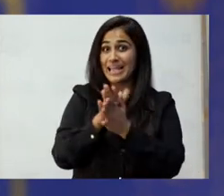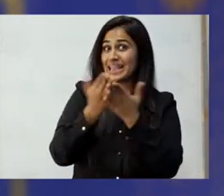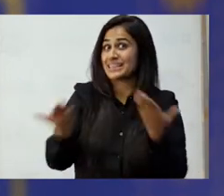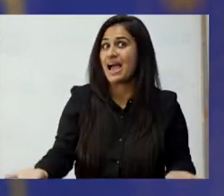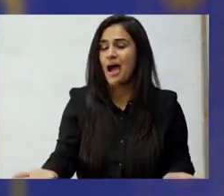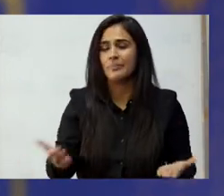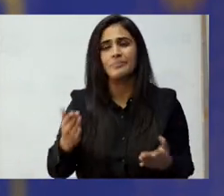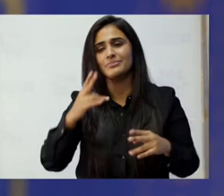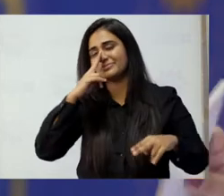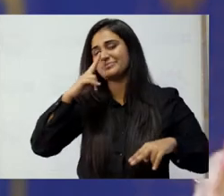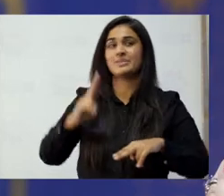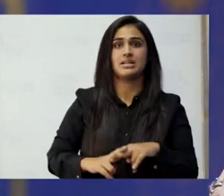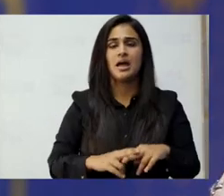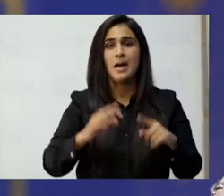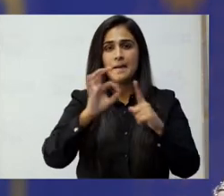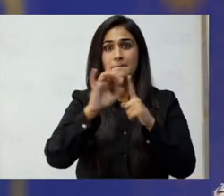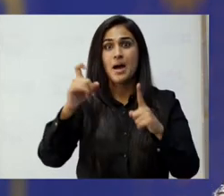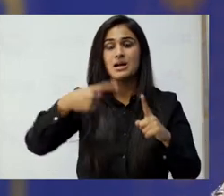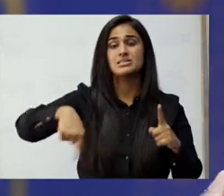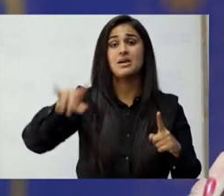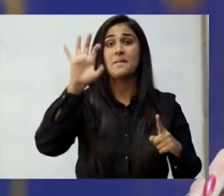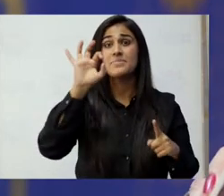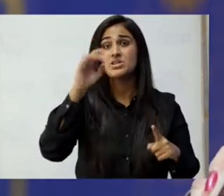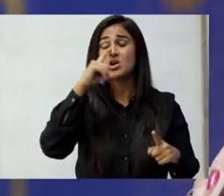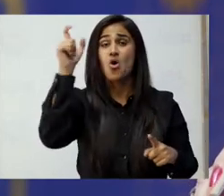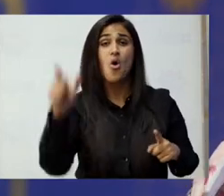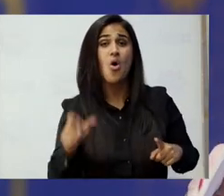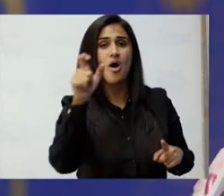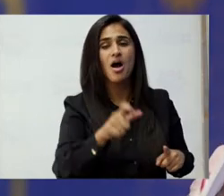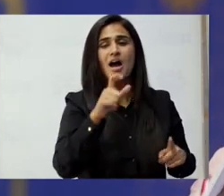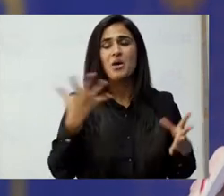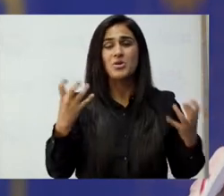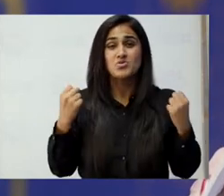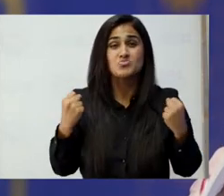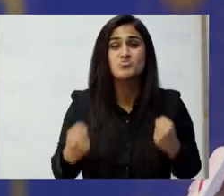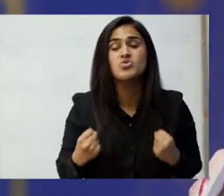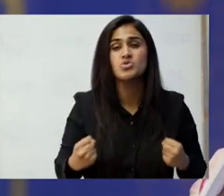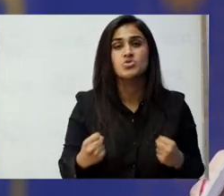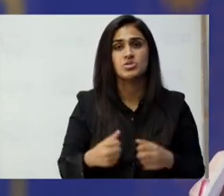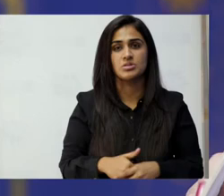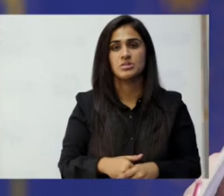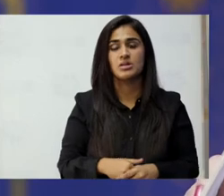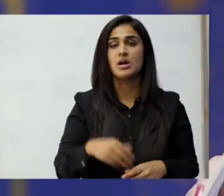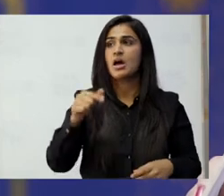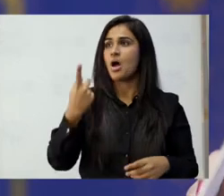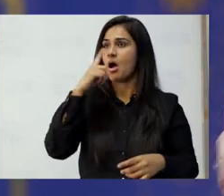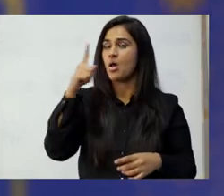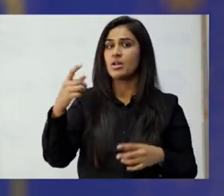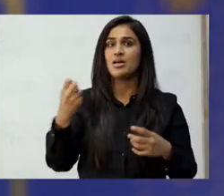یہ ایک کتاب ہے بہت مزید کی پاکستان کی پچاس خواتین جو بڑی مشکل سے